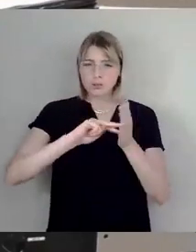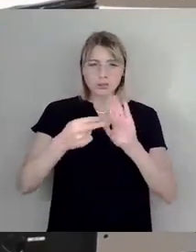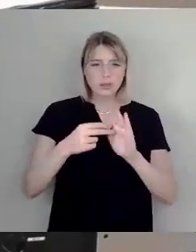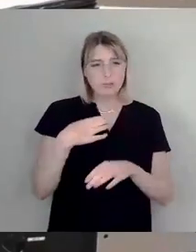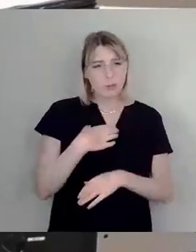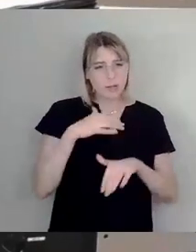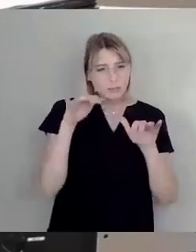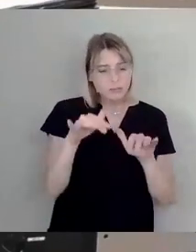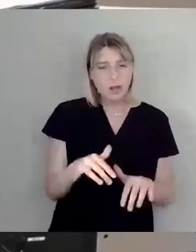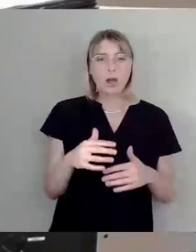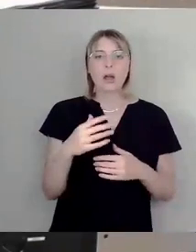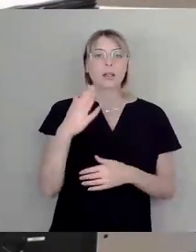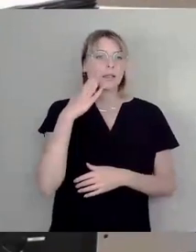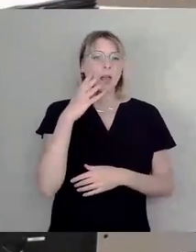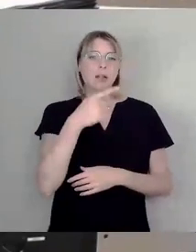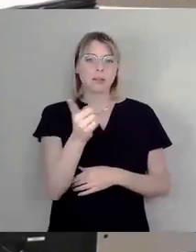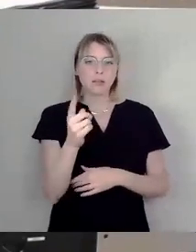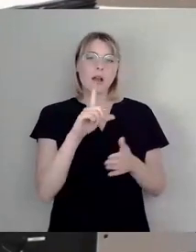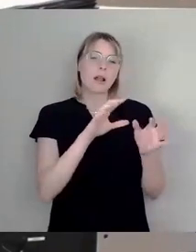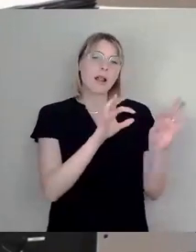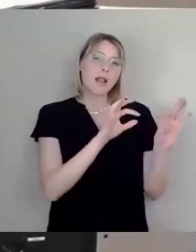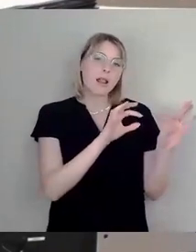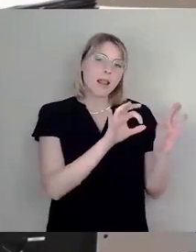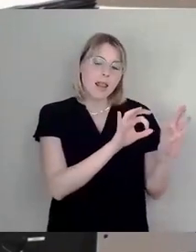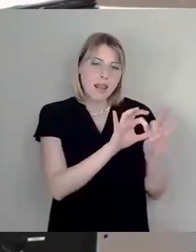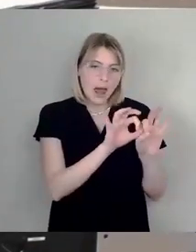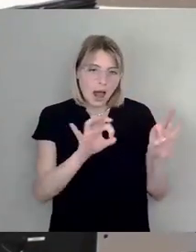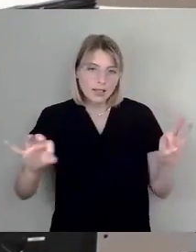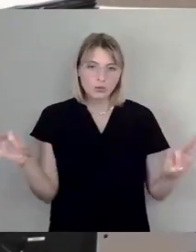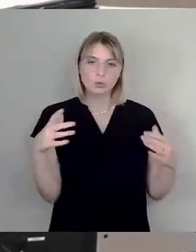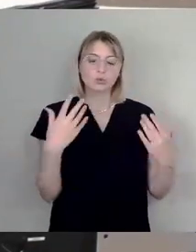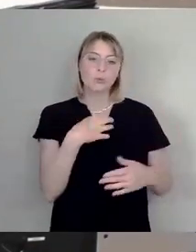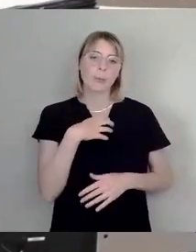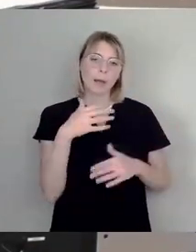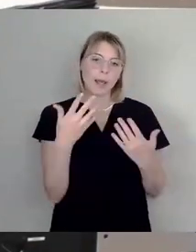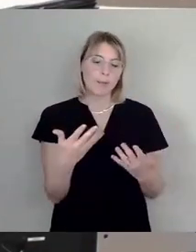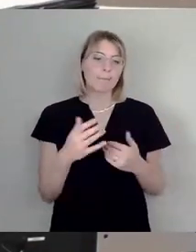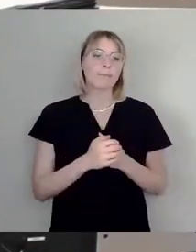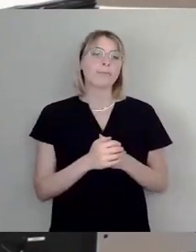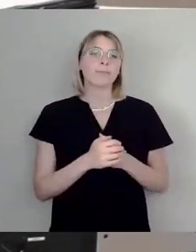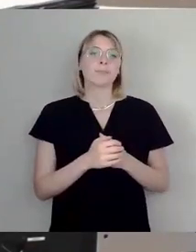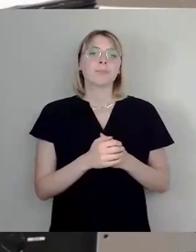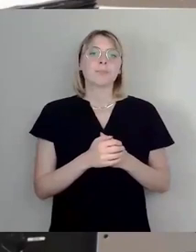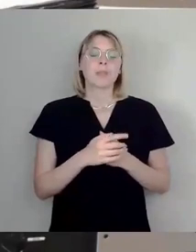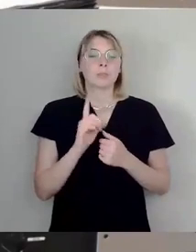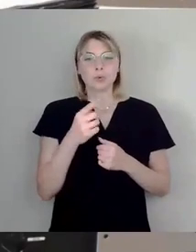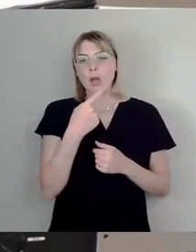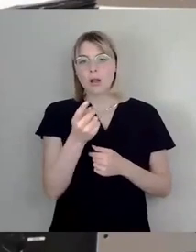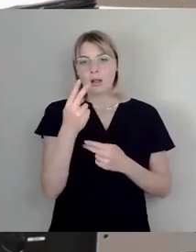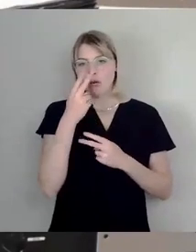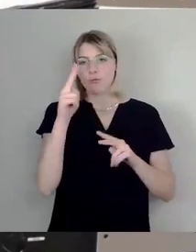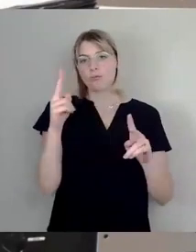Also wir kennen die Geschichte mit den Leitungen und was sonst noch alles dort zu berücksichtigen ist.